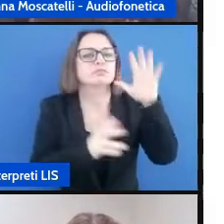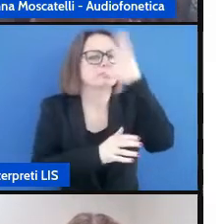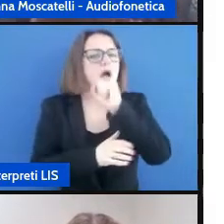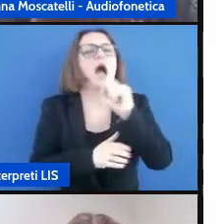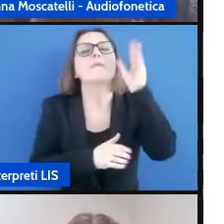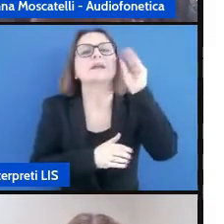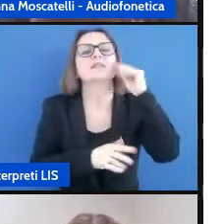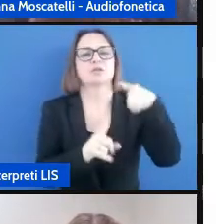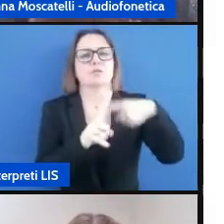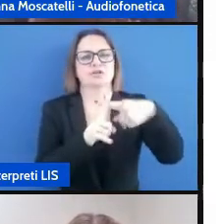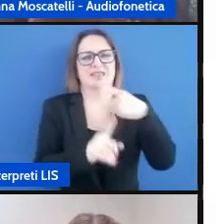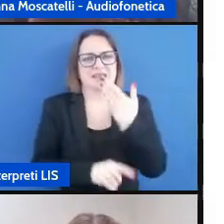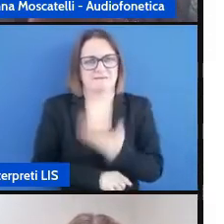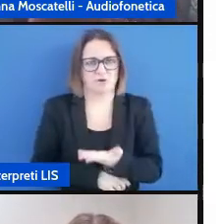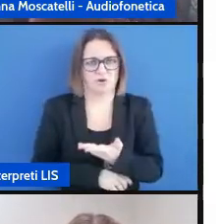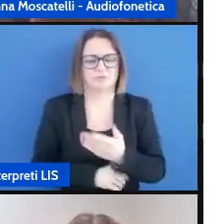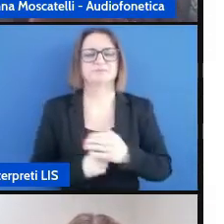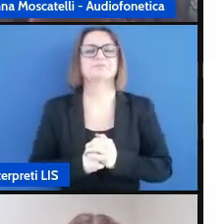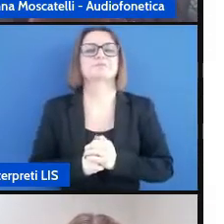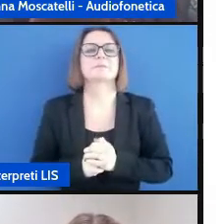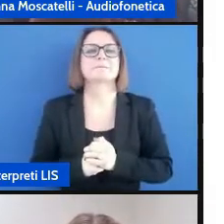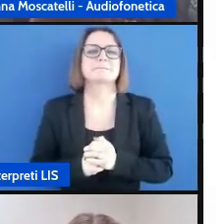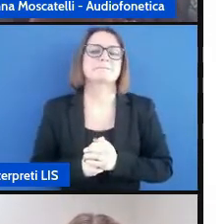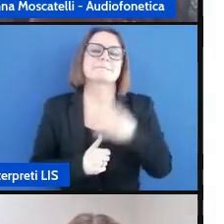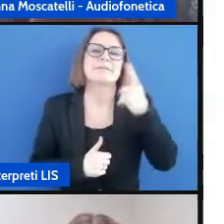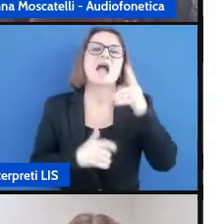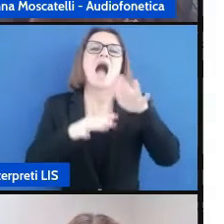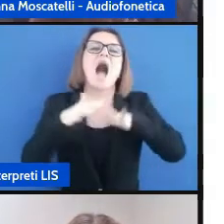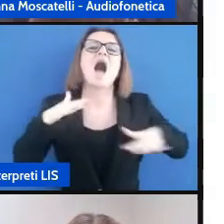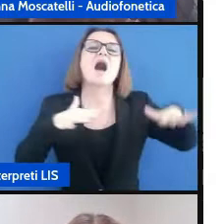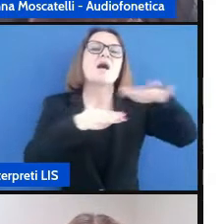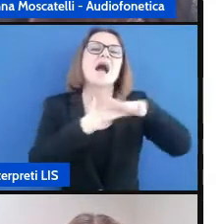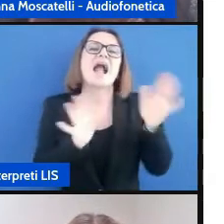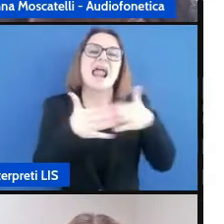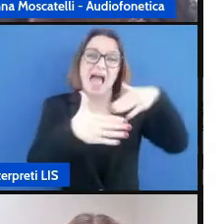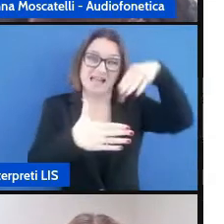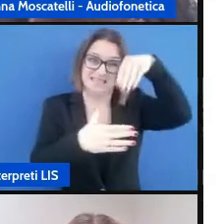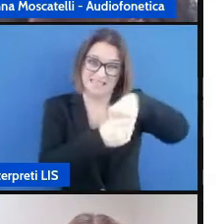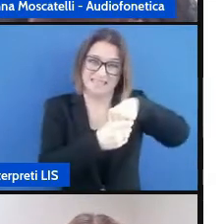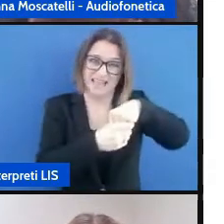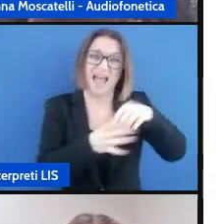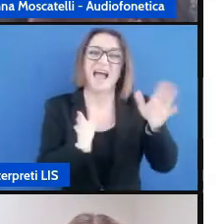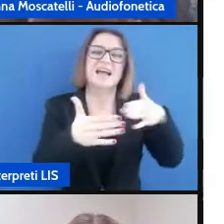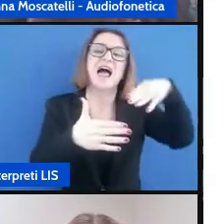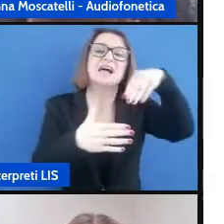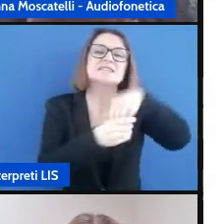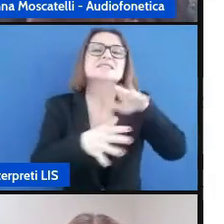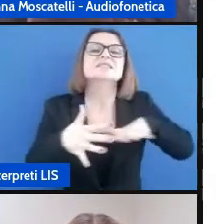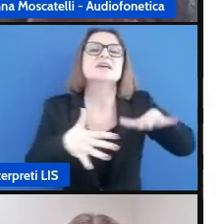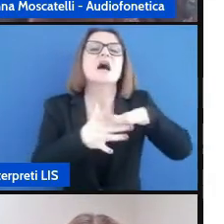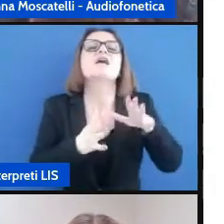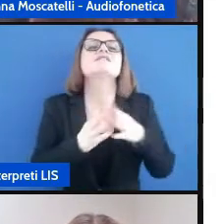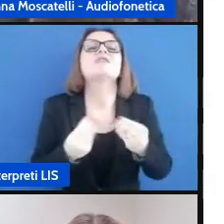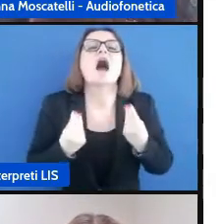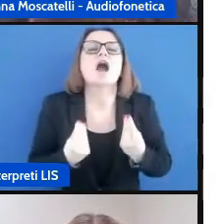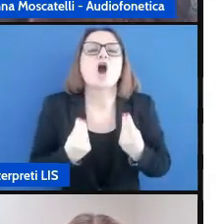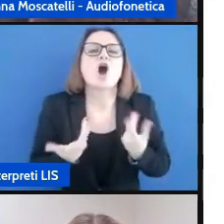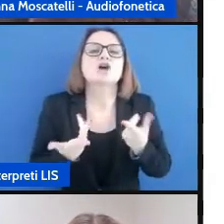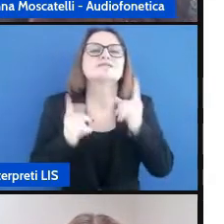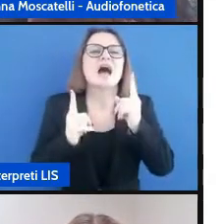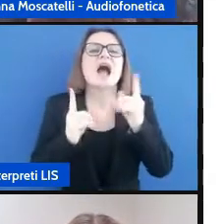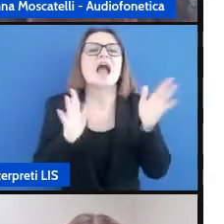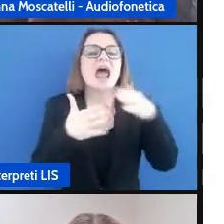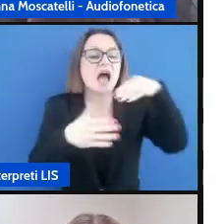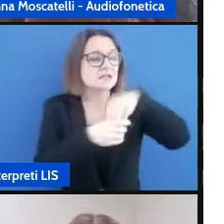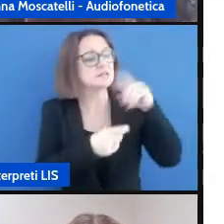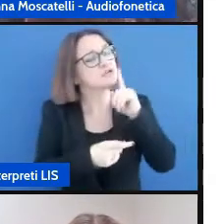parliamo un po' il discorso proprio nell'ambiente classe cosa fare quando ho un bambino sordo in una classe